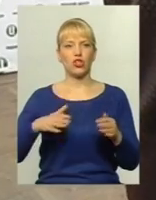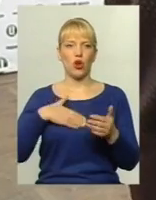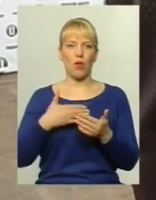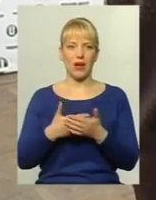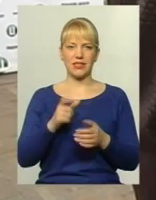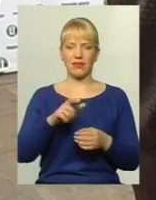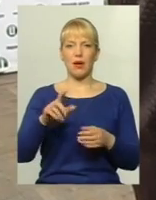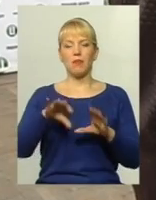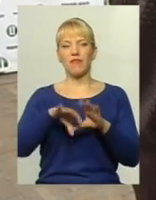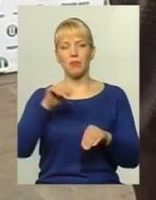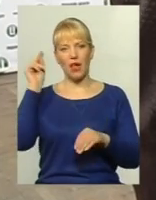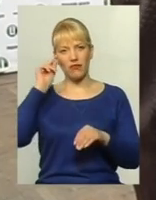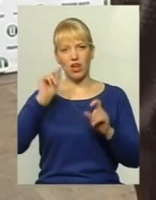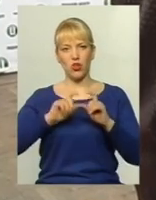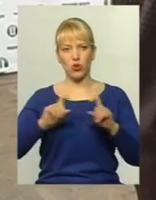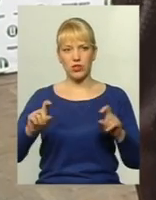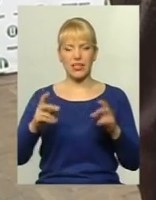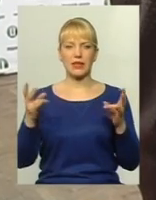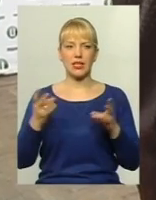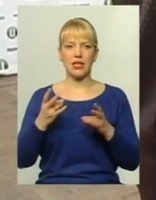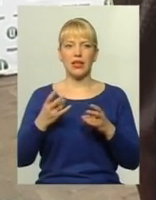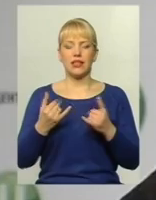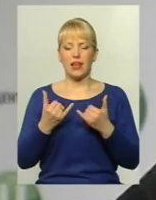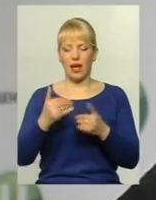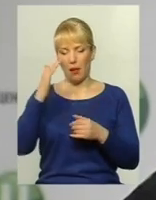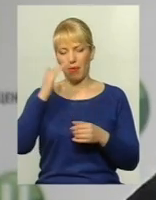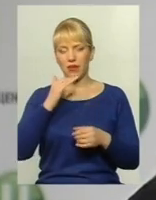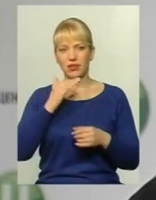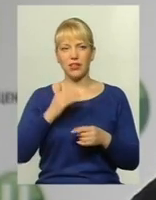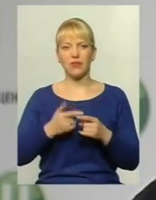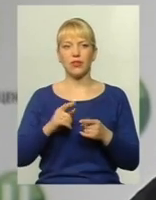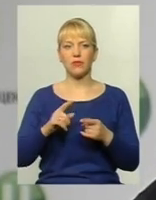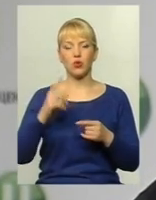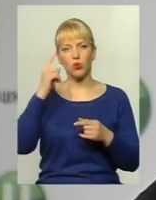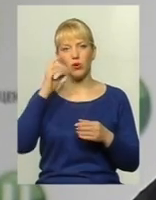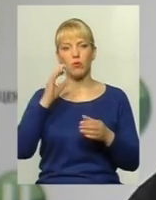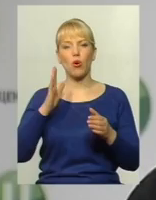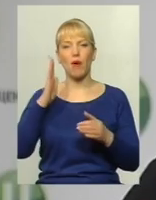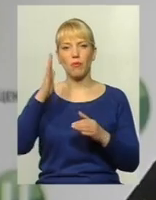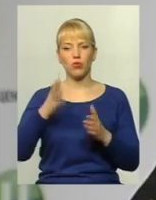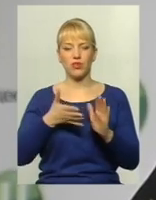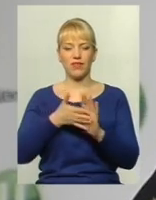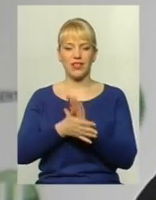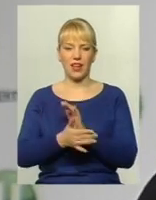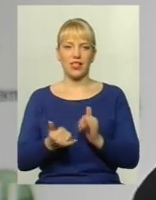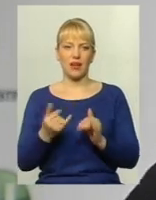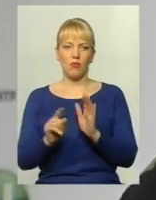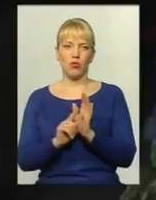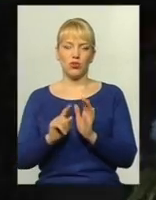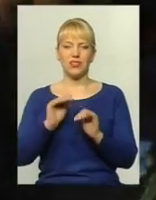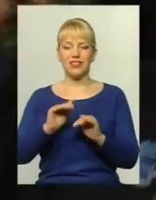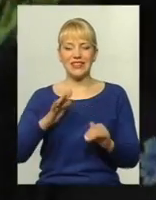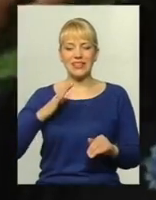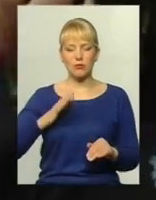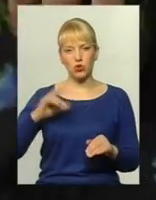Кажуть, при виборі навчального закладу та гуртків для свого чада батьки задумуються і про майбутні витрати на проїзд. Вітак, школярі часто змушені